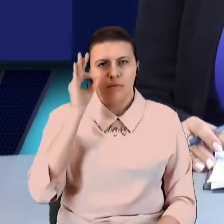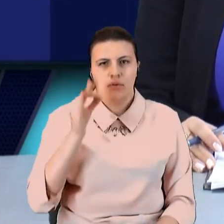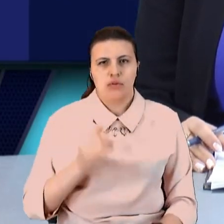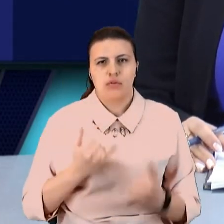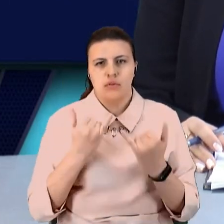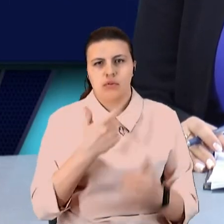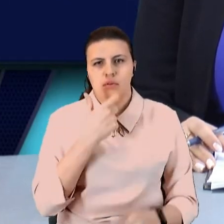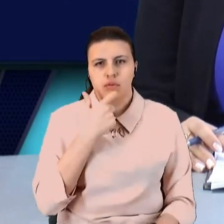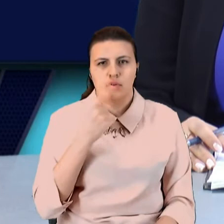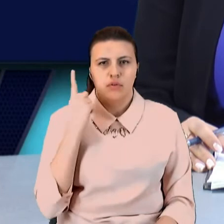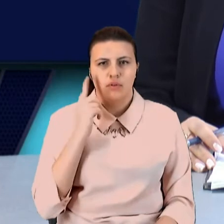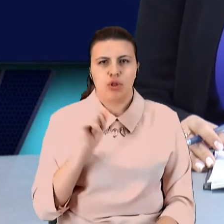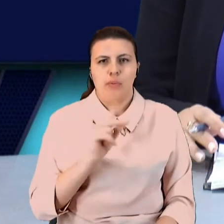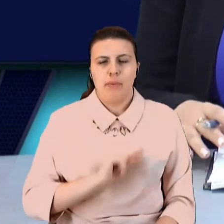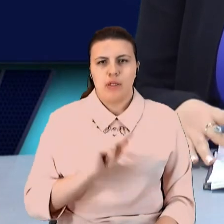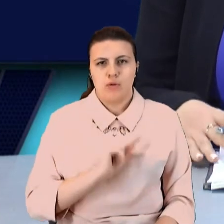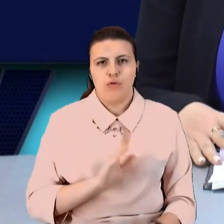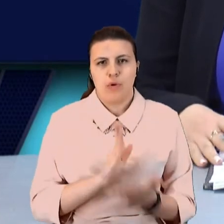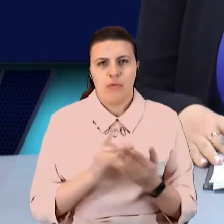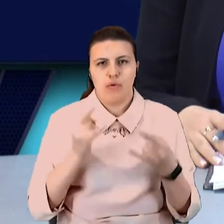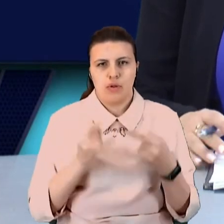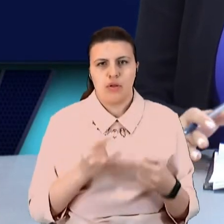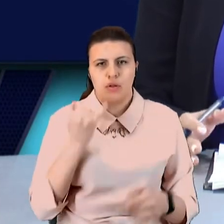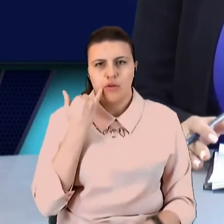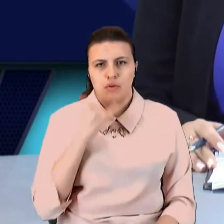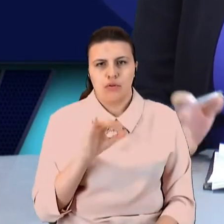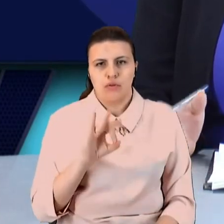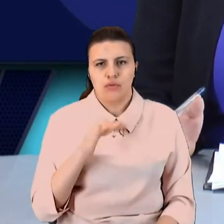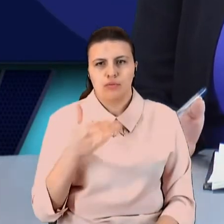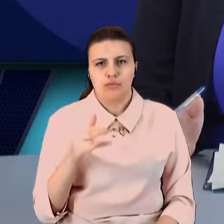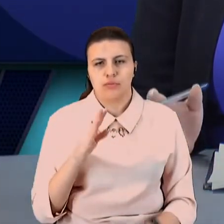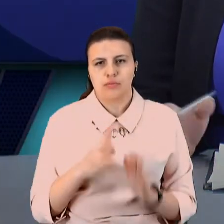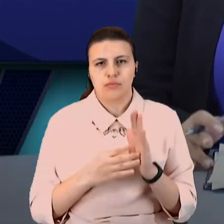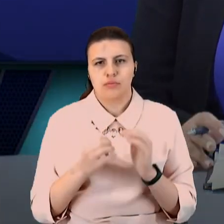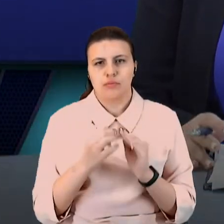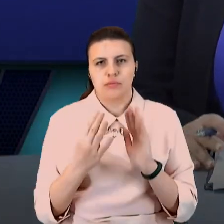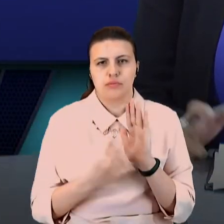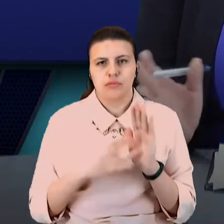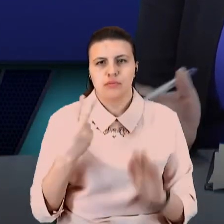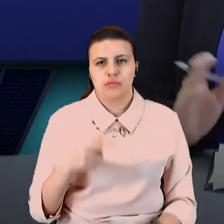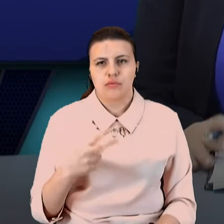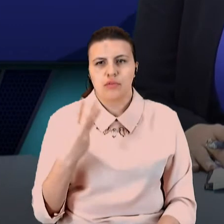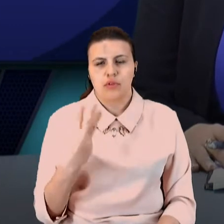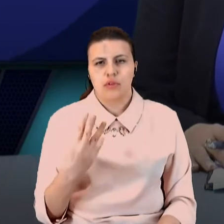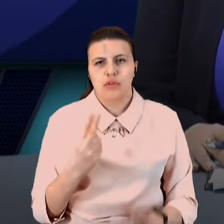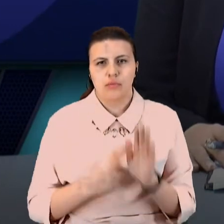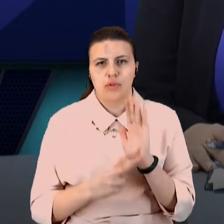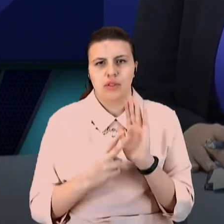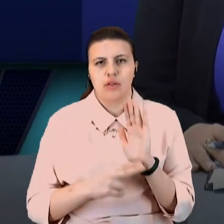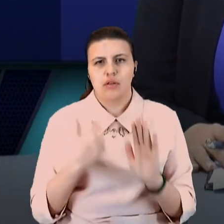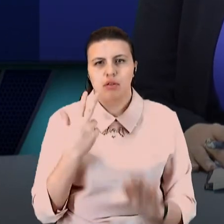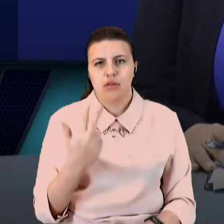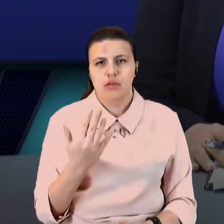працюємо у прямому ефірі. Телефон нашої студії 059-119-2373. Зараз будемо